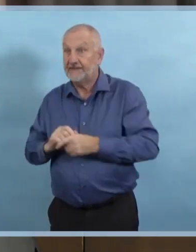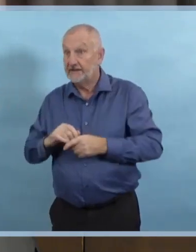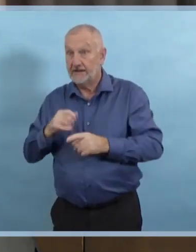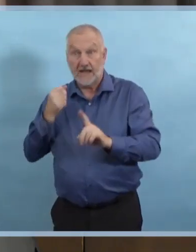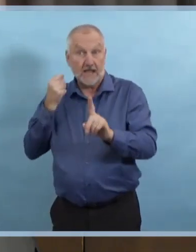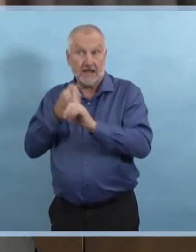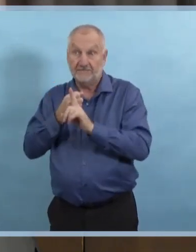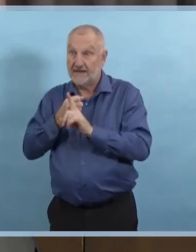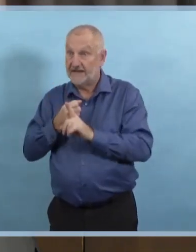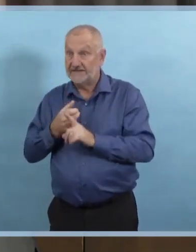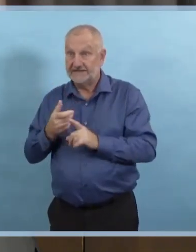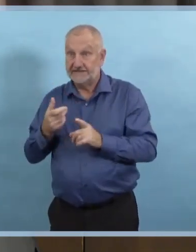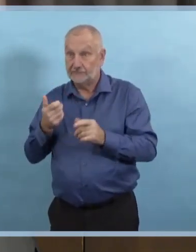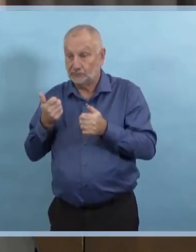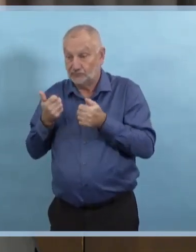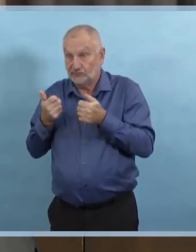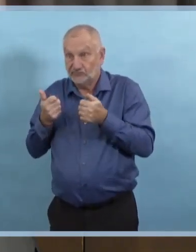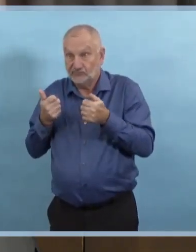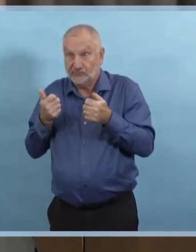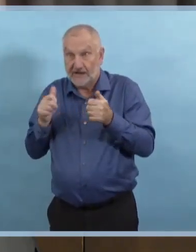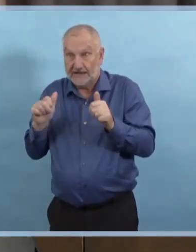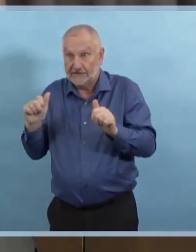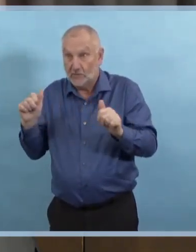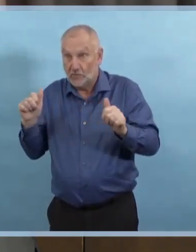Donc, je ne crois pas à l'heure actuelle.